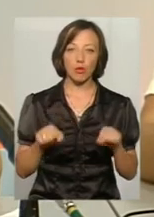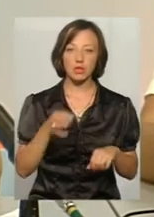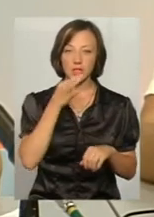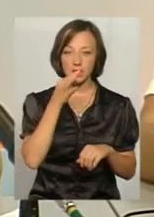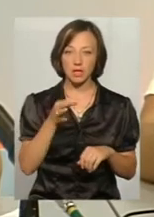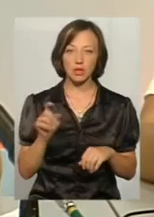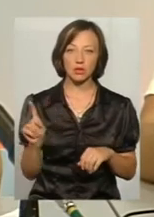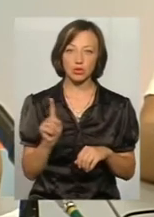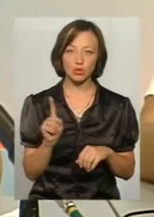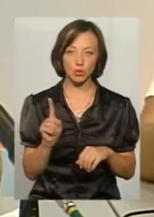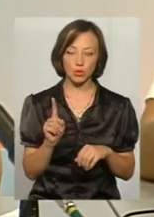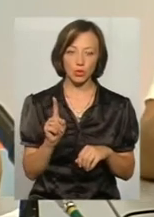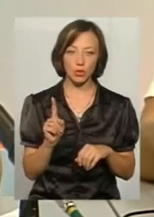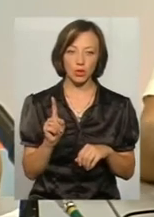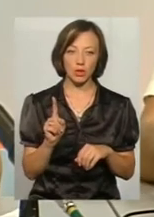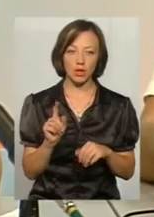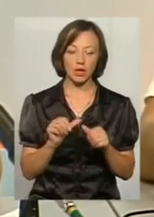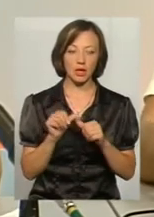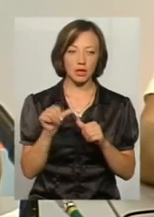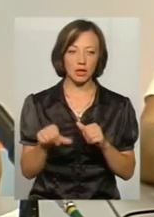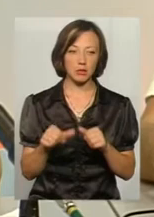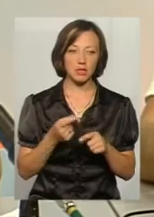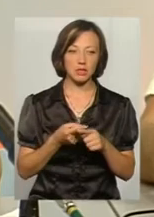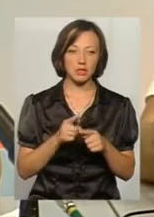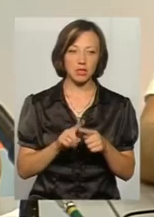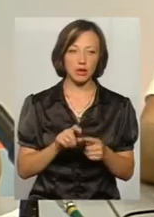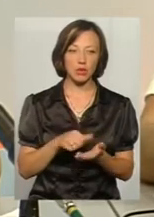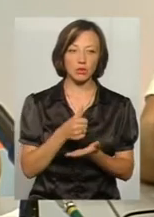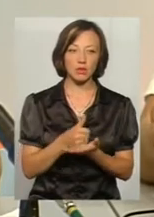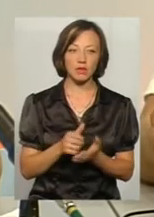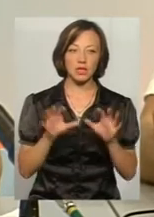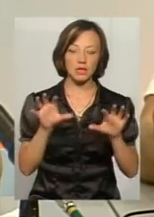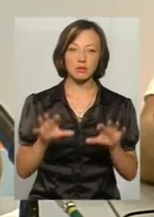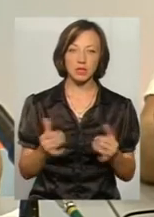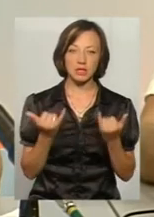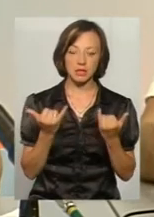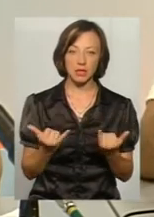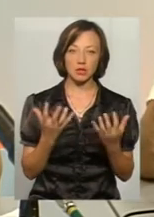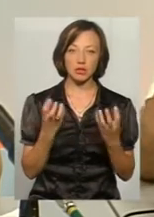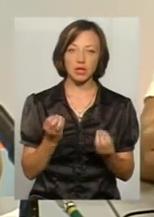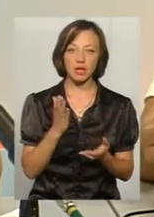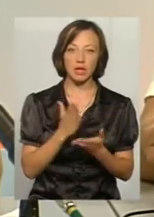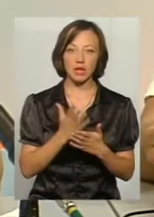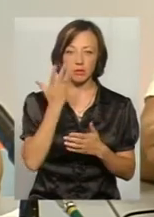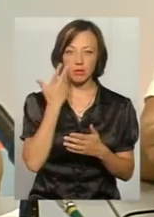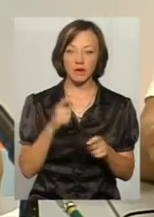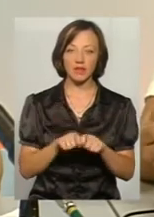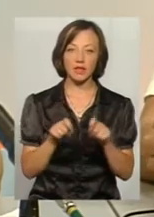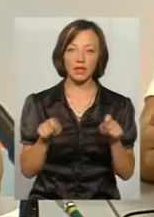що крім цих основних змін, на даному етапі ще є при відкритті